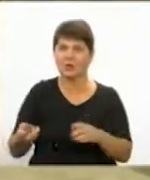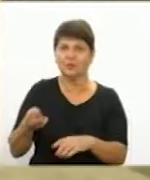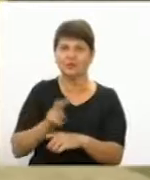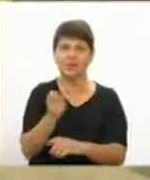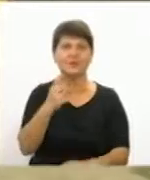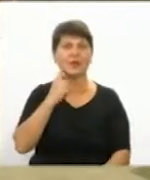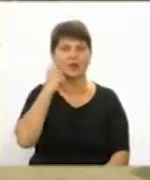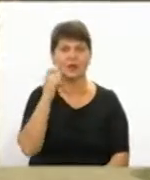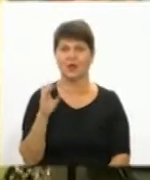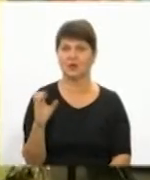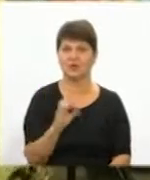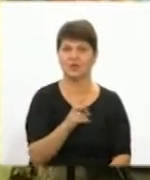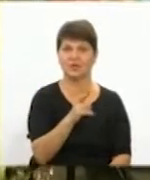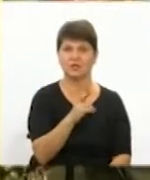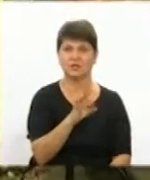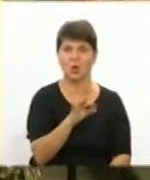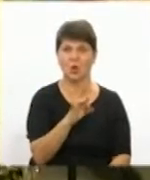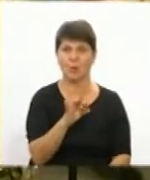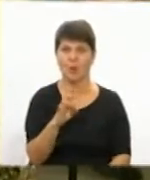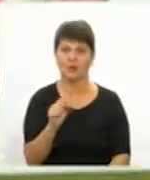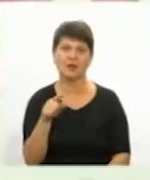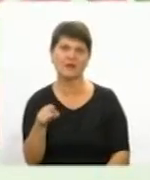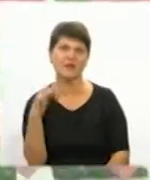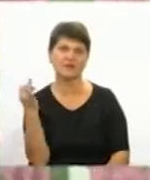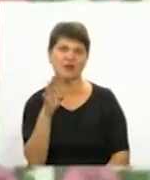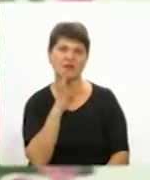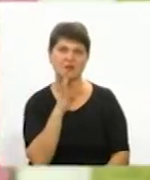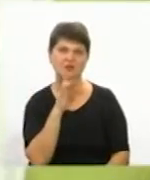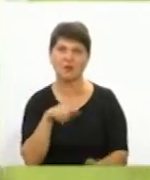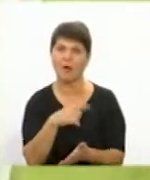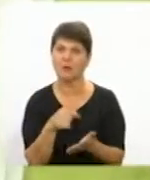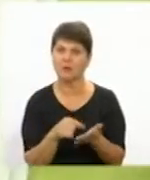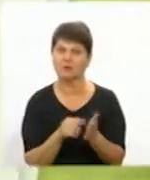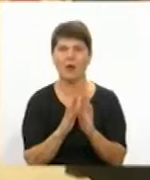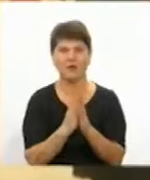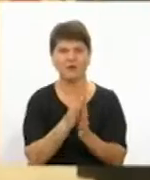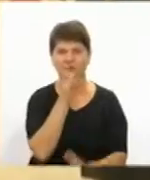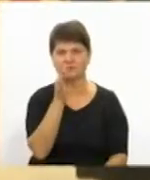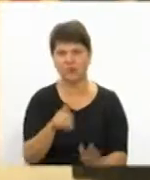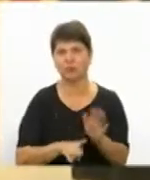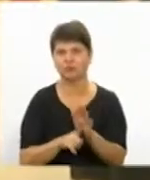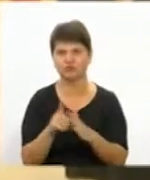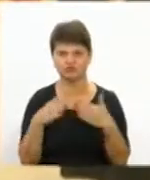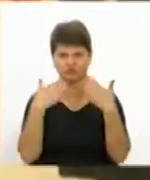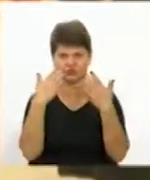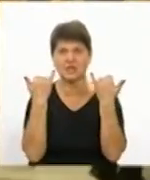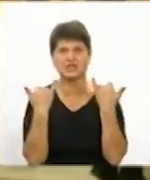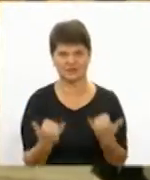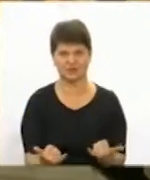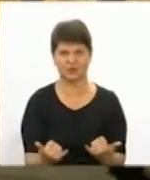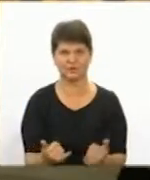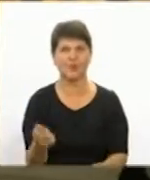-річна Софія Скоробагата. Її зацікавила дівчина в місті. Книгу, каже, почне читати вже сьогодні.